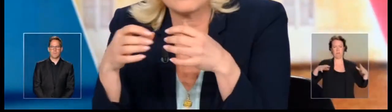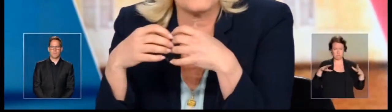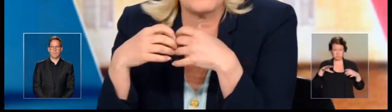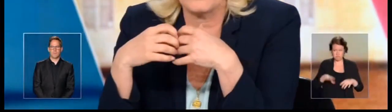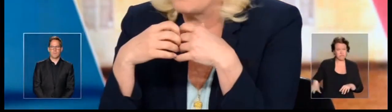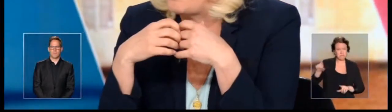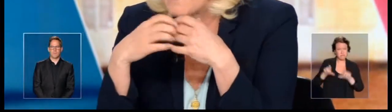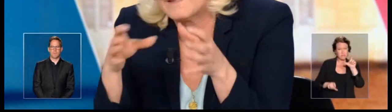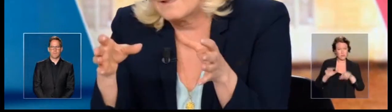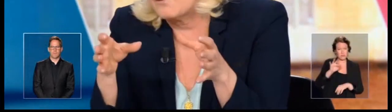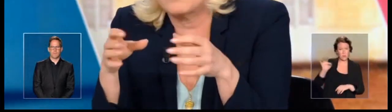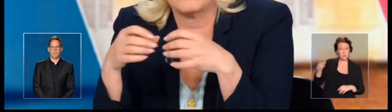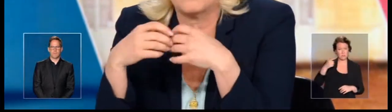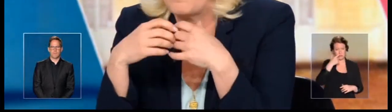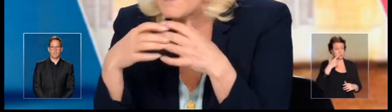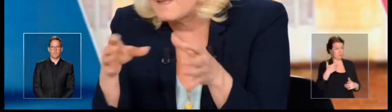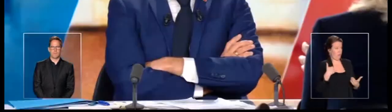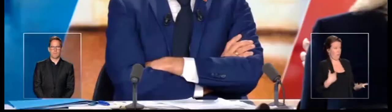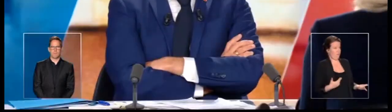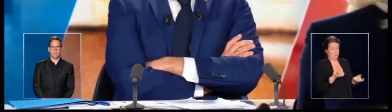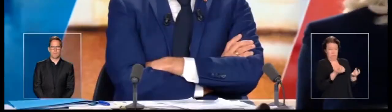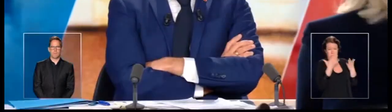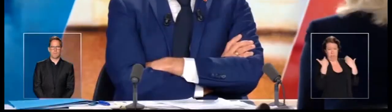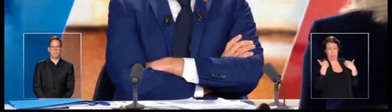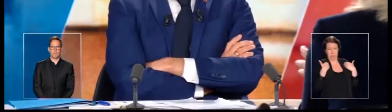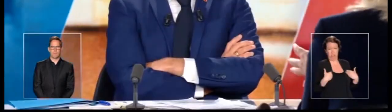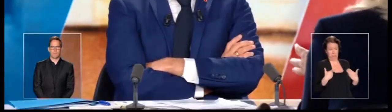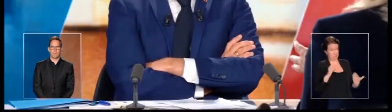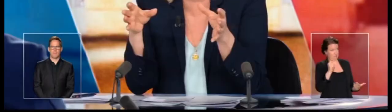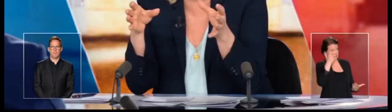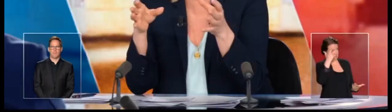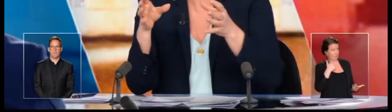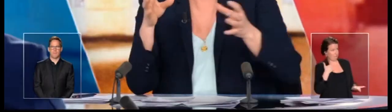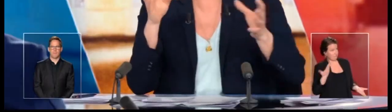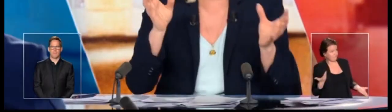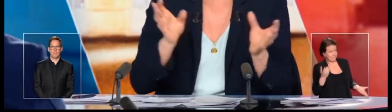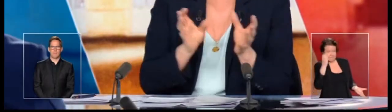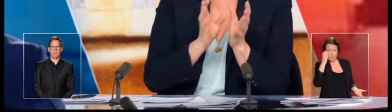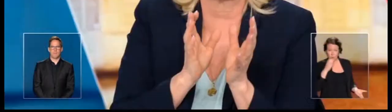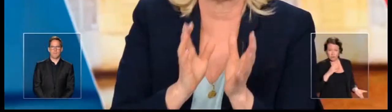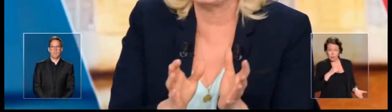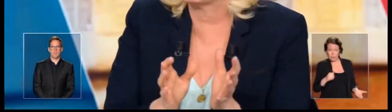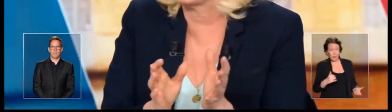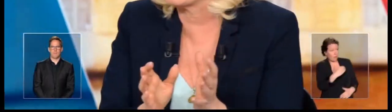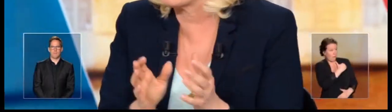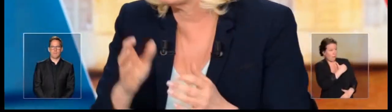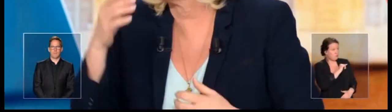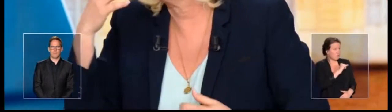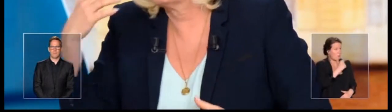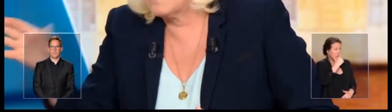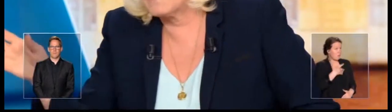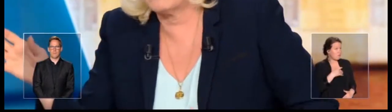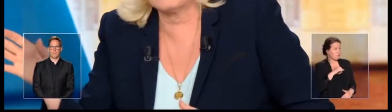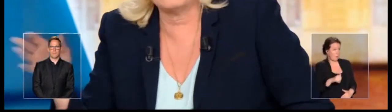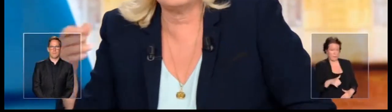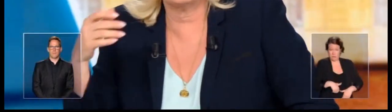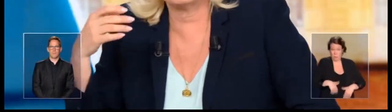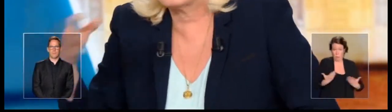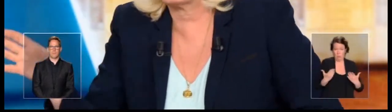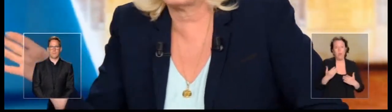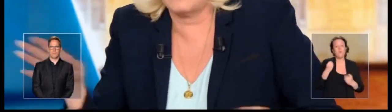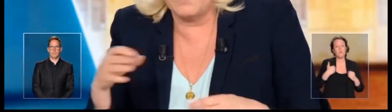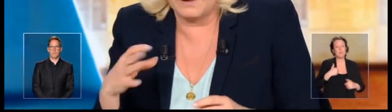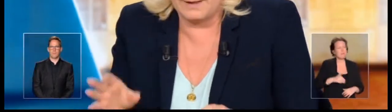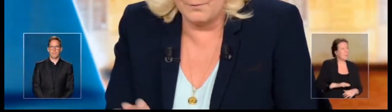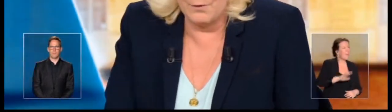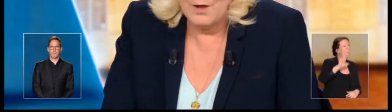qu'ils ont, le sentiment de ne pas être écouté, de ne pas être entendu, de ne pas être consulté et accessoirement quand ils disent quelque chose, vous les avez quand même